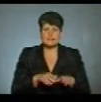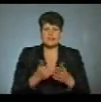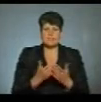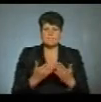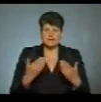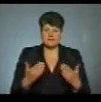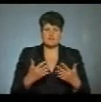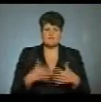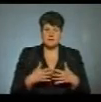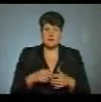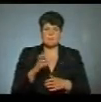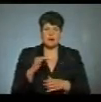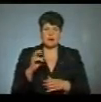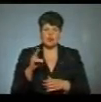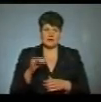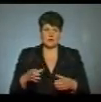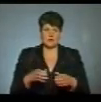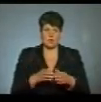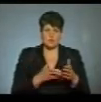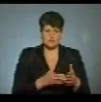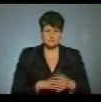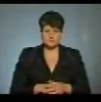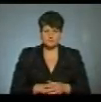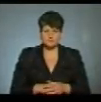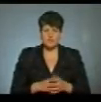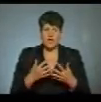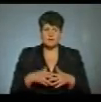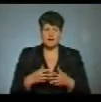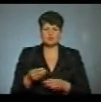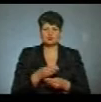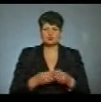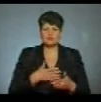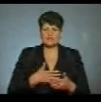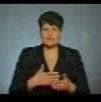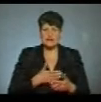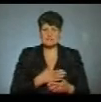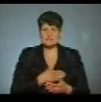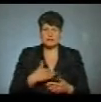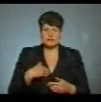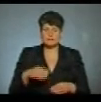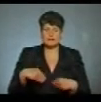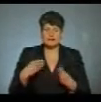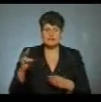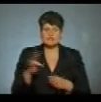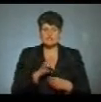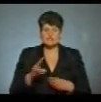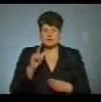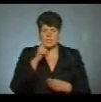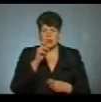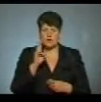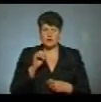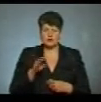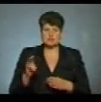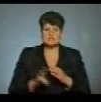фабриці в Байковецькій громаді. Апарат штучної вентиляції легень передали священники Української греко-католицької